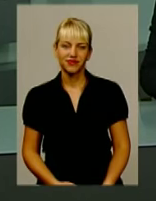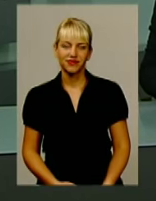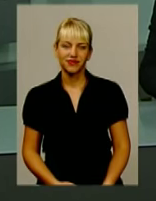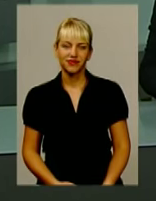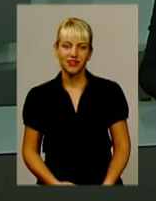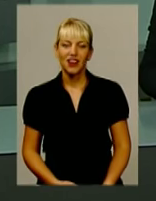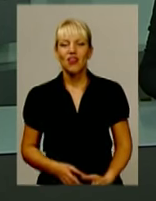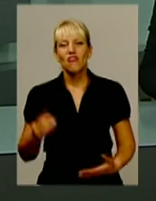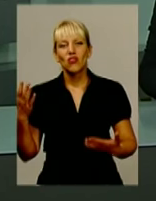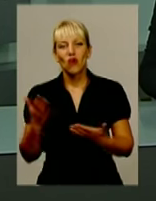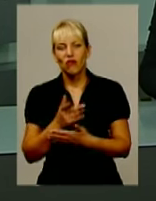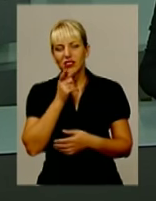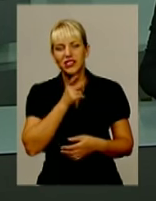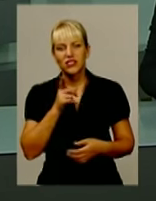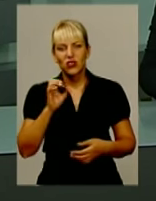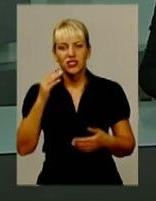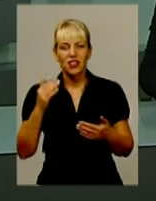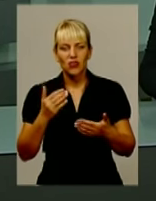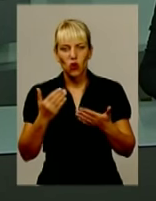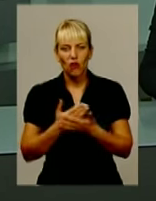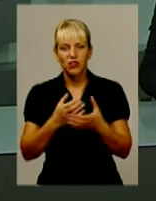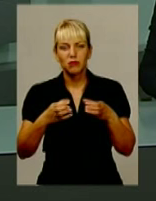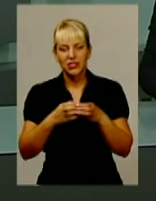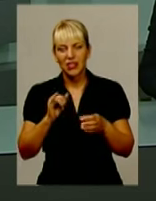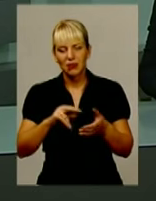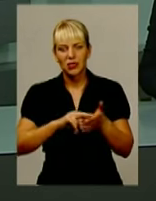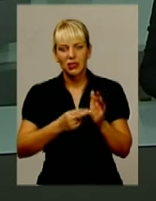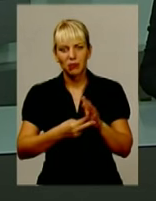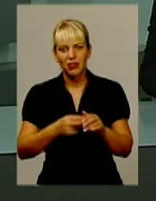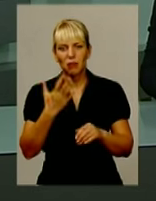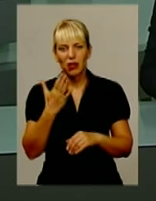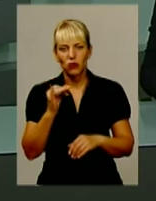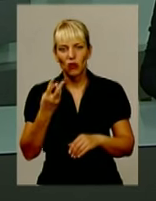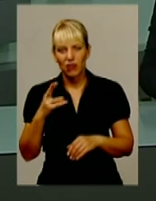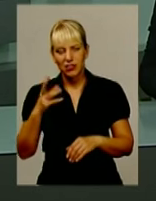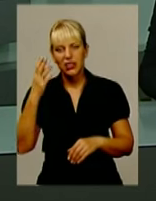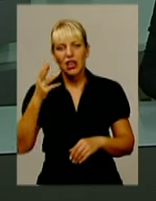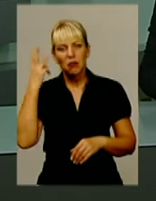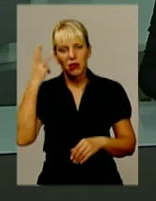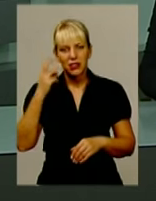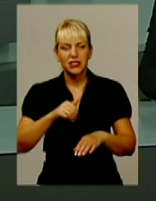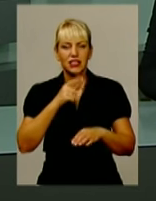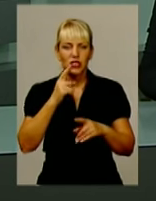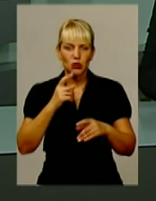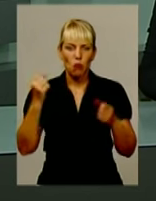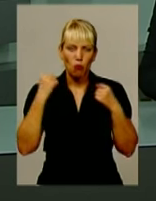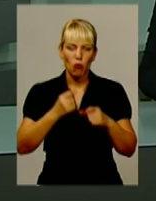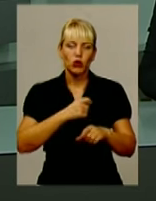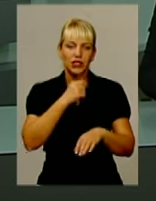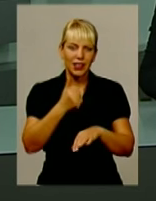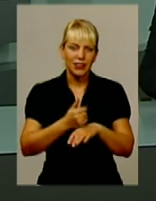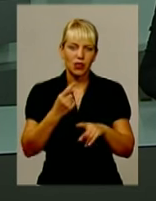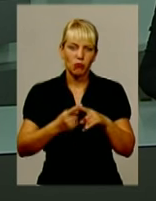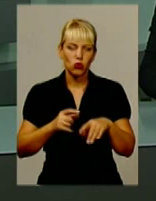У новий сезон з оновленим складом та зі сталими планами. 5 вересня хмельницький «Спортлідер Плюс» проведе першу гру